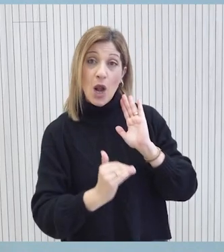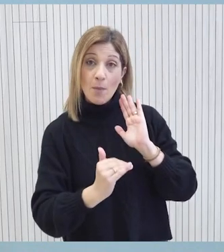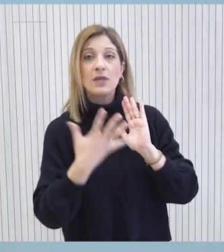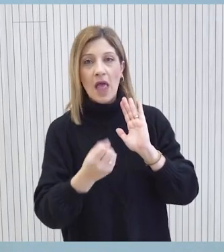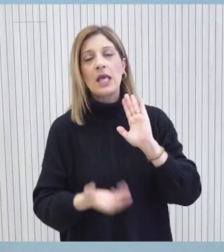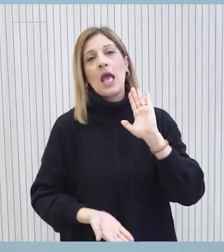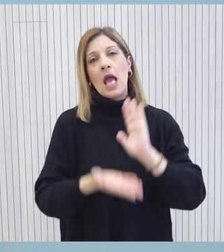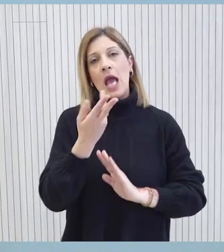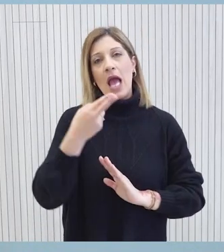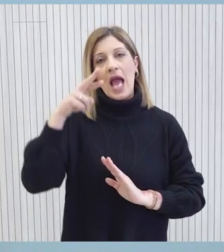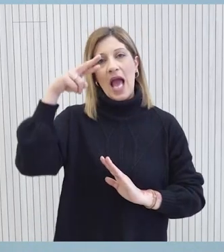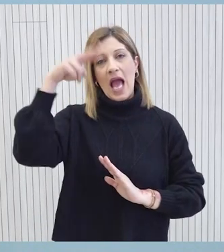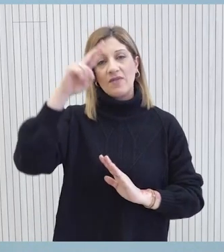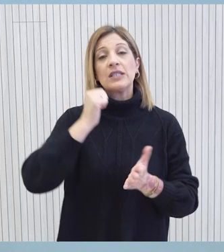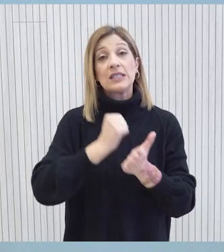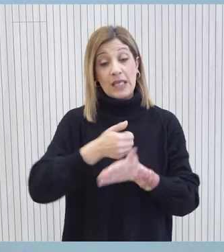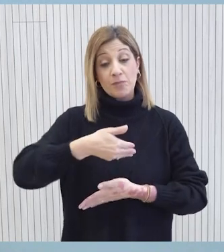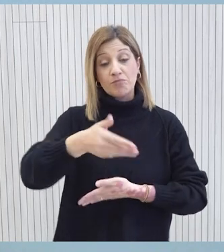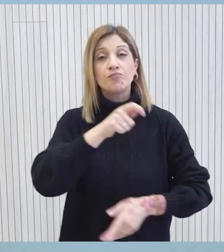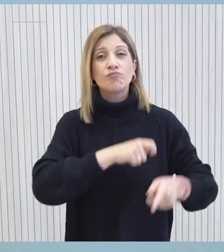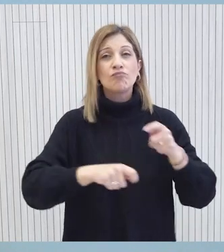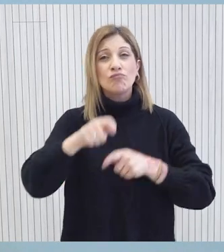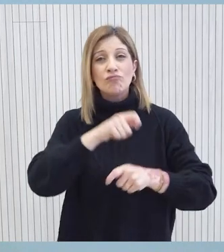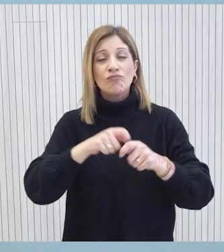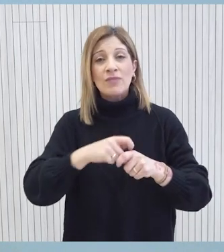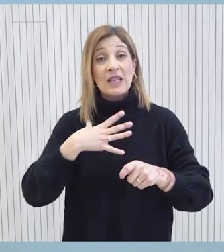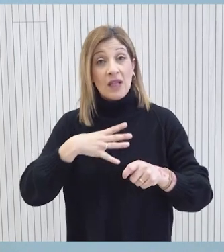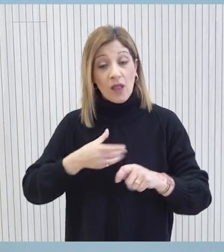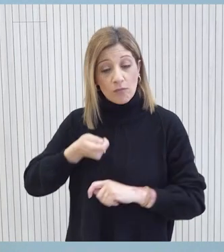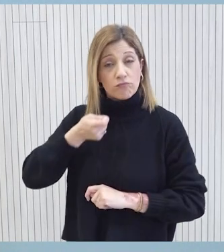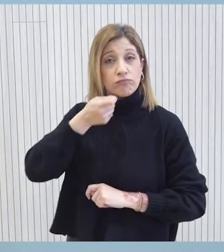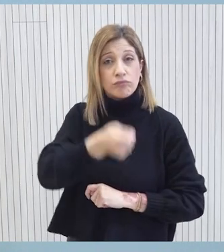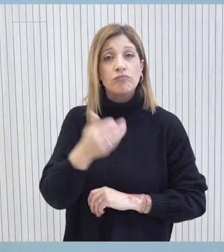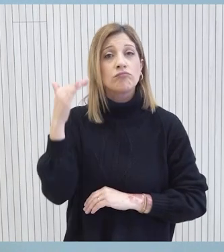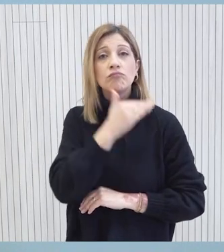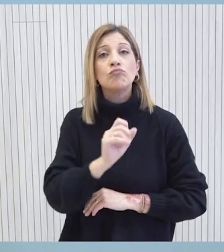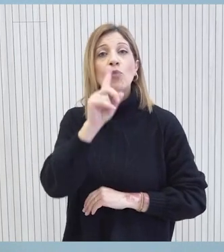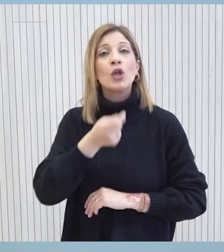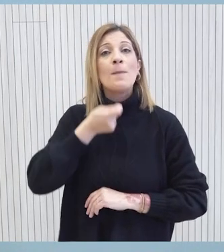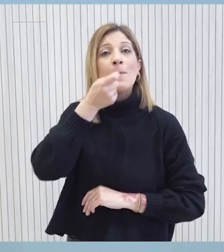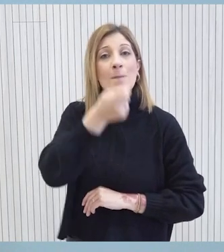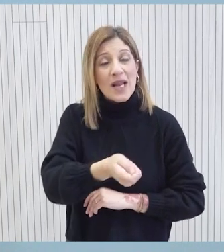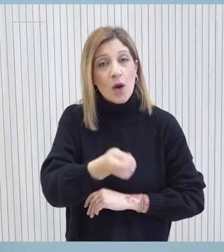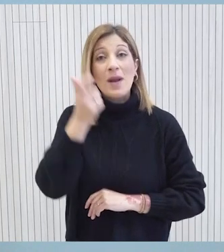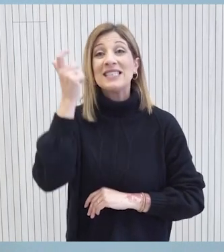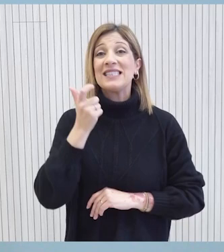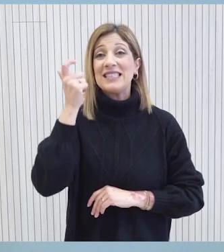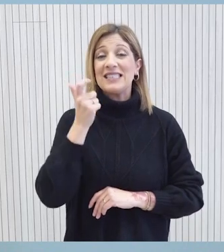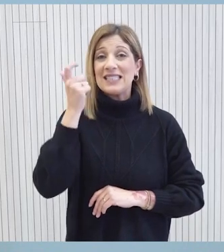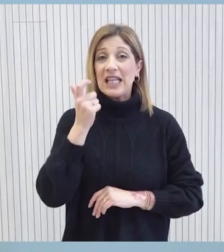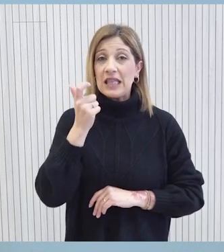ενώ με την ολοκλήρωση της επιτάχυνσης των διαδικασιών για έγκαιρη καταβολή της πρώτης πληρωμής για τη θεσμοθετημένη σύνταξη